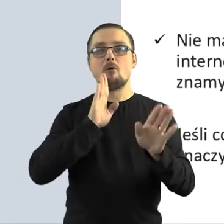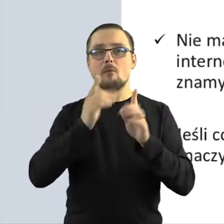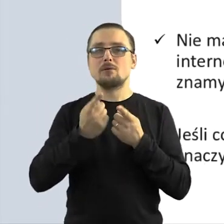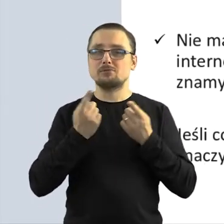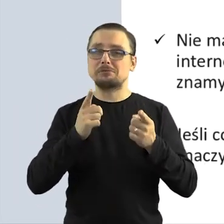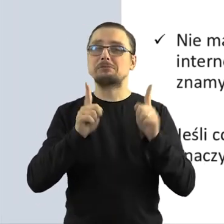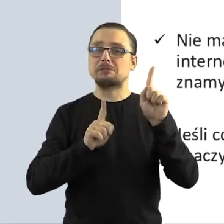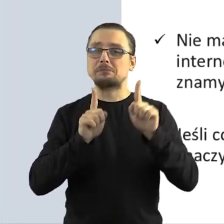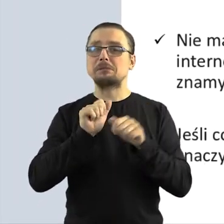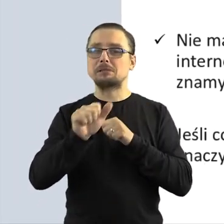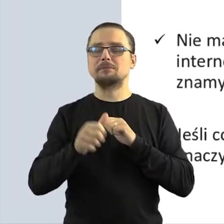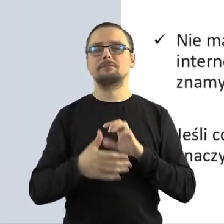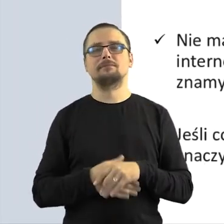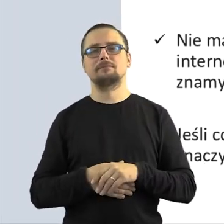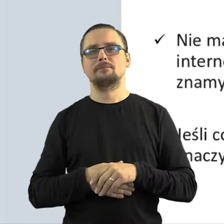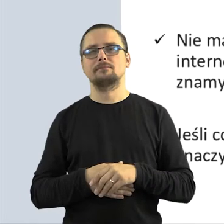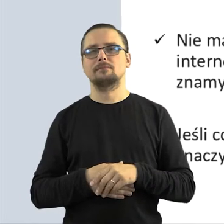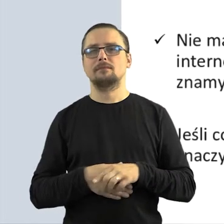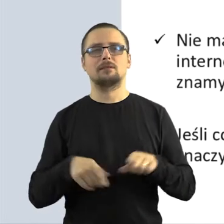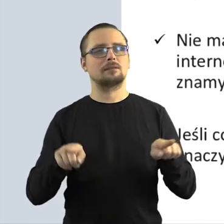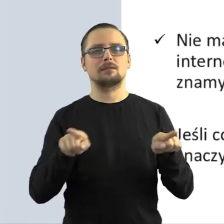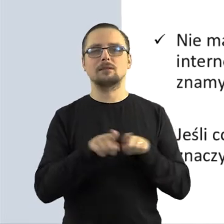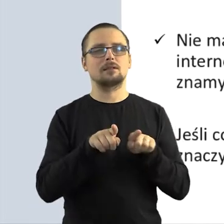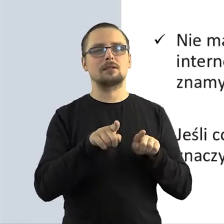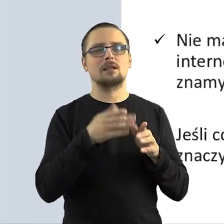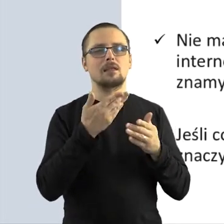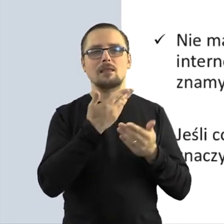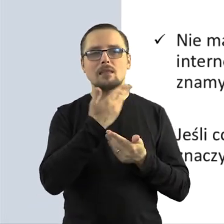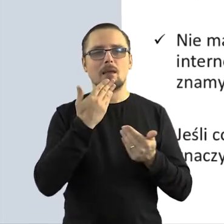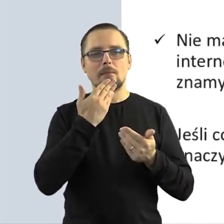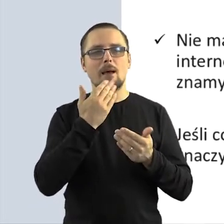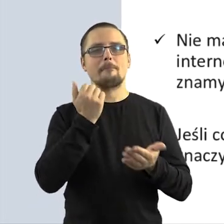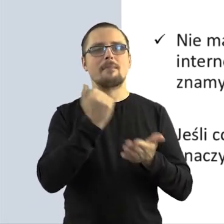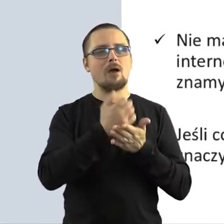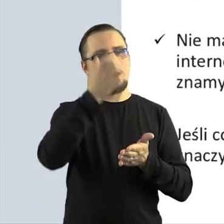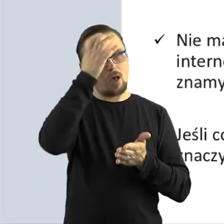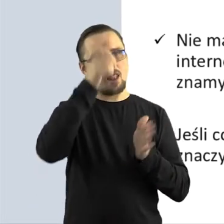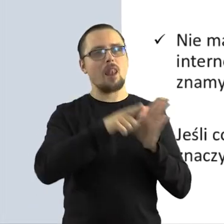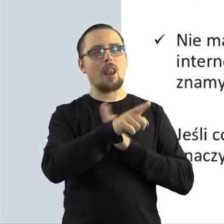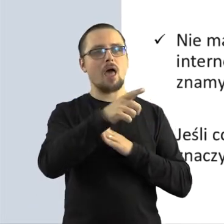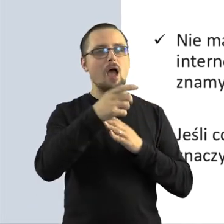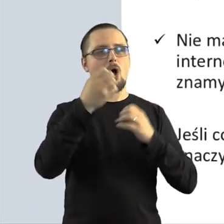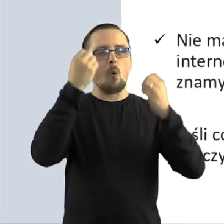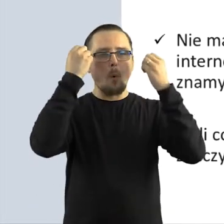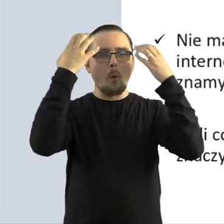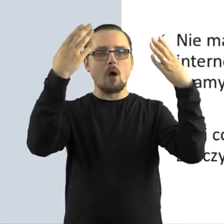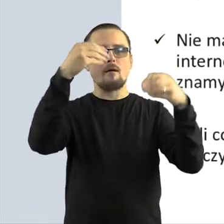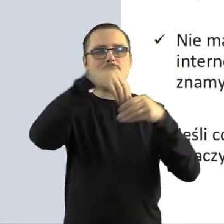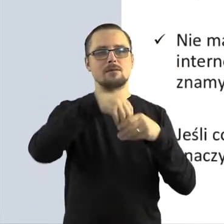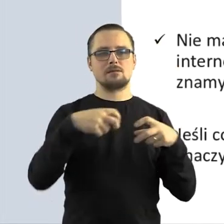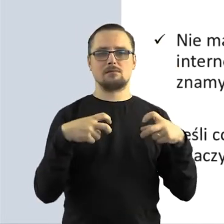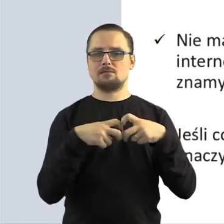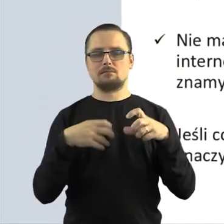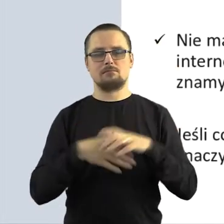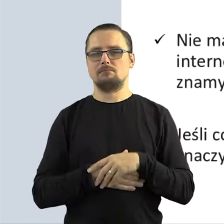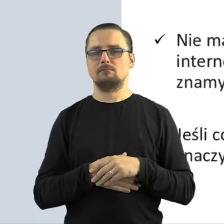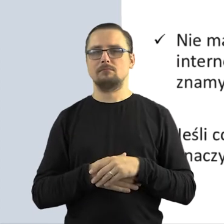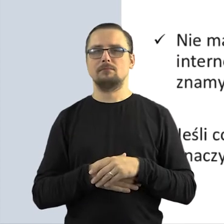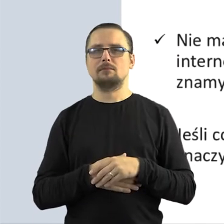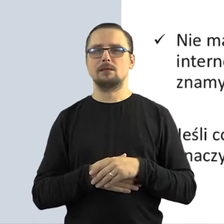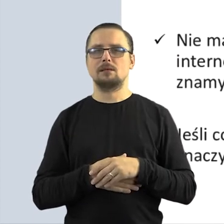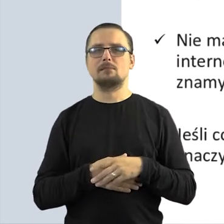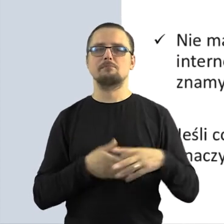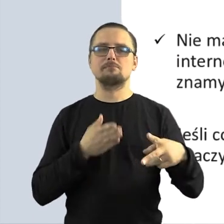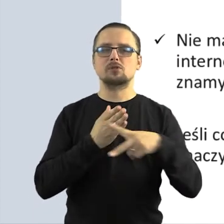Po drugie, nie ma czegoś takiego jak prawa autorskie dla kultury w internecie. Prawa autorskie nie różnicuje zasad dla